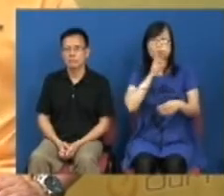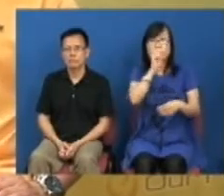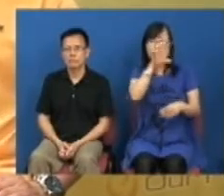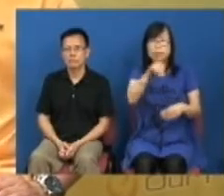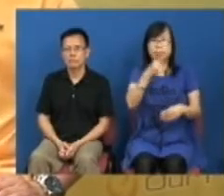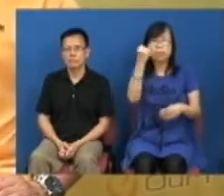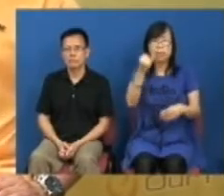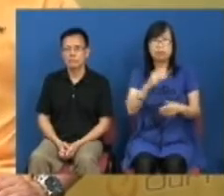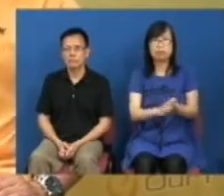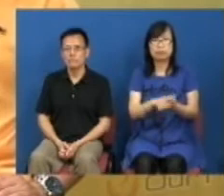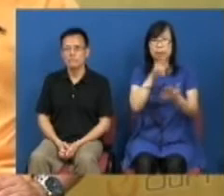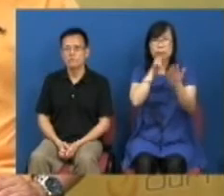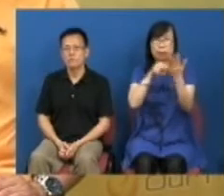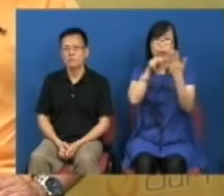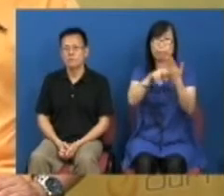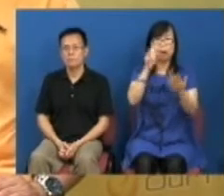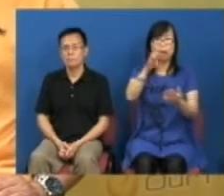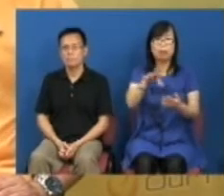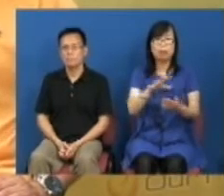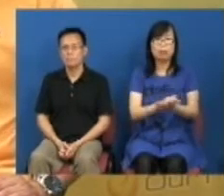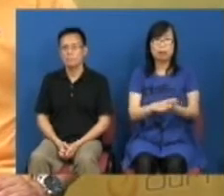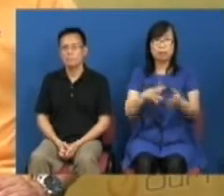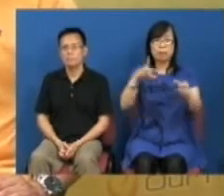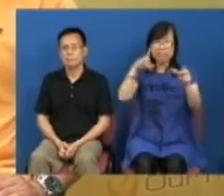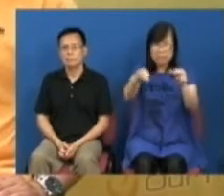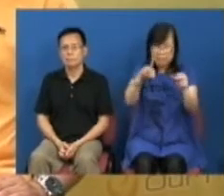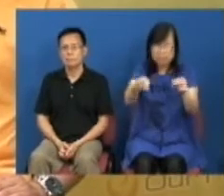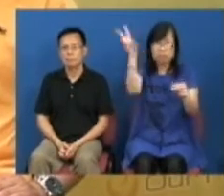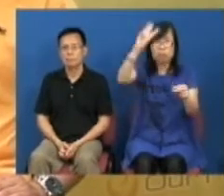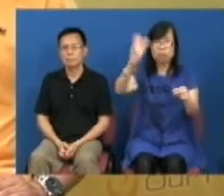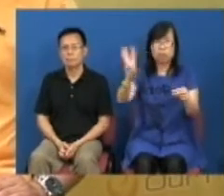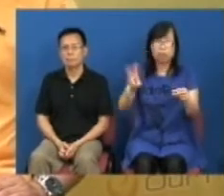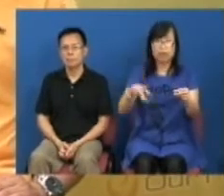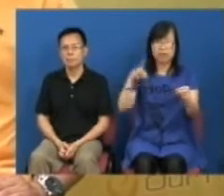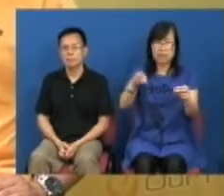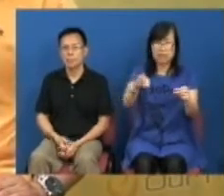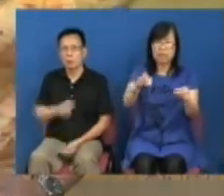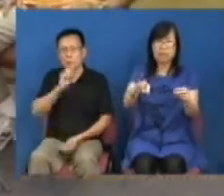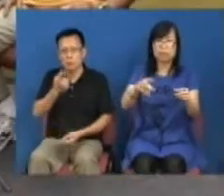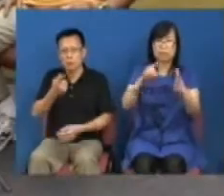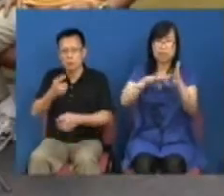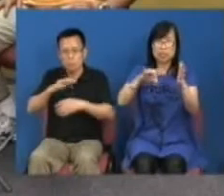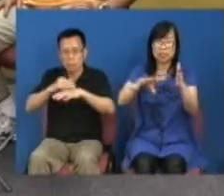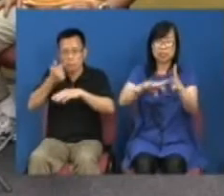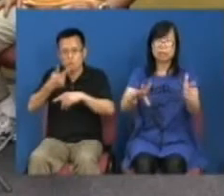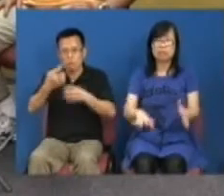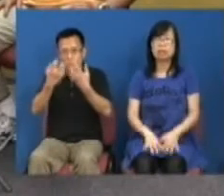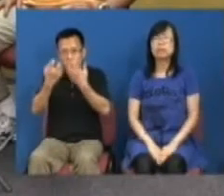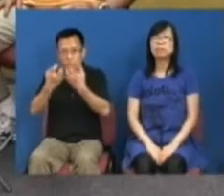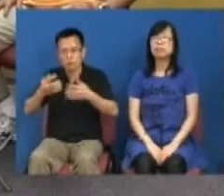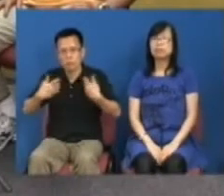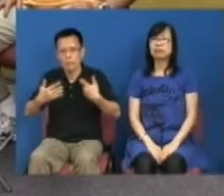可以透过强拍去做的那就是折水折电这些还有挺聪的他们玩数目节游戏是